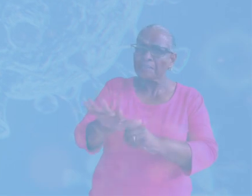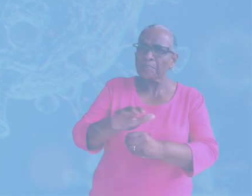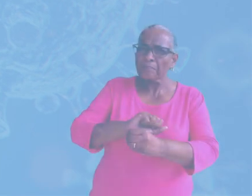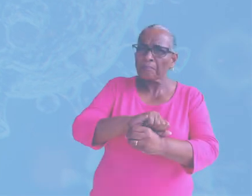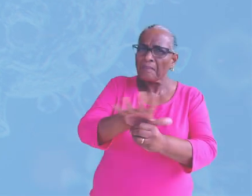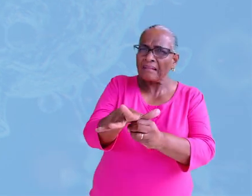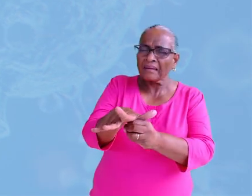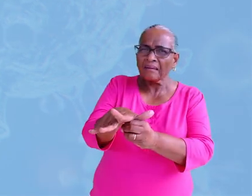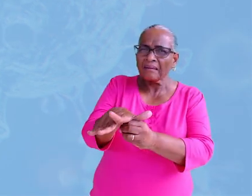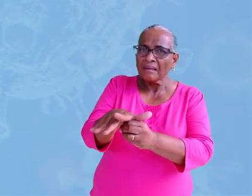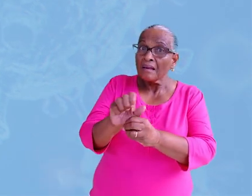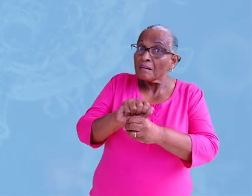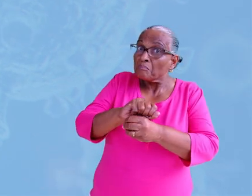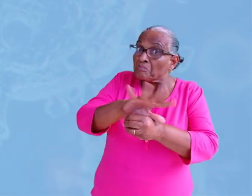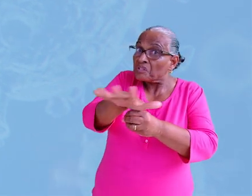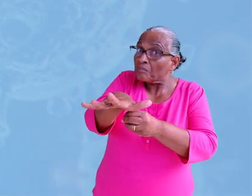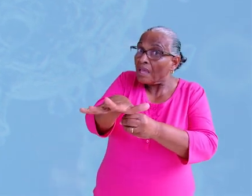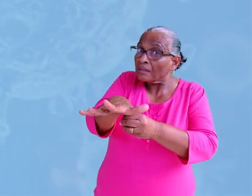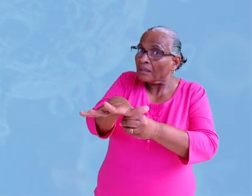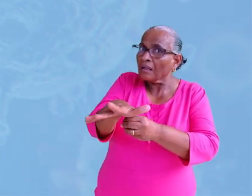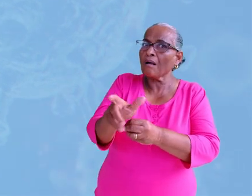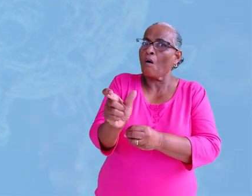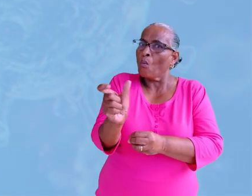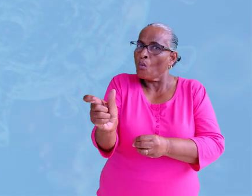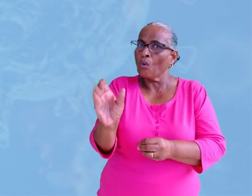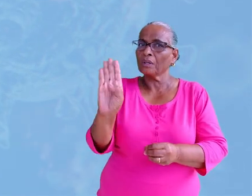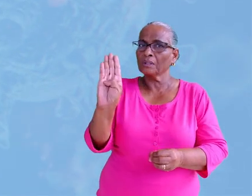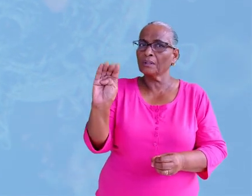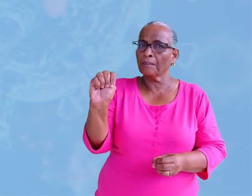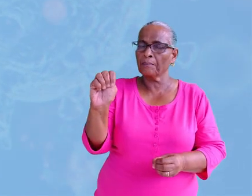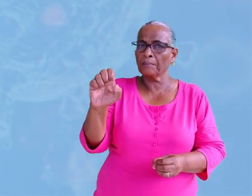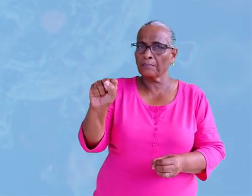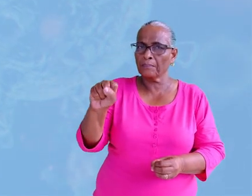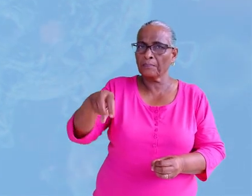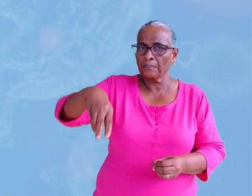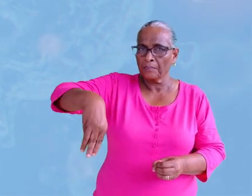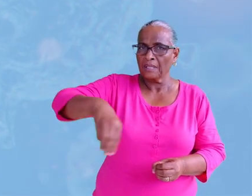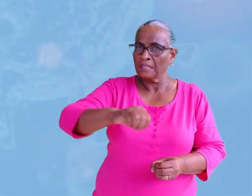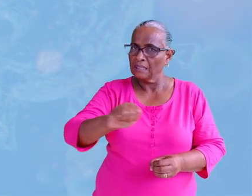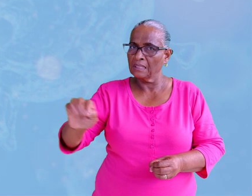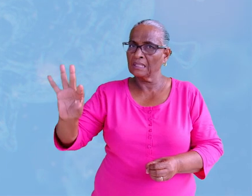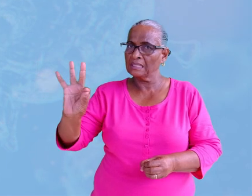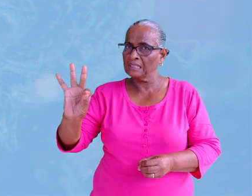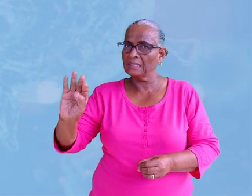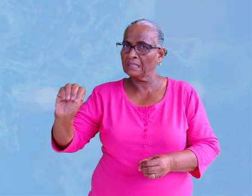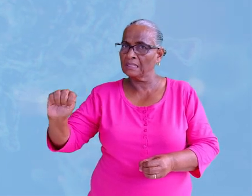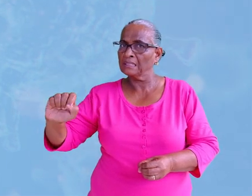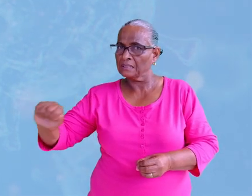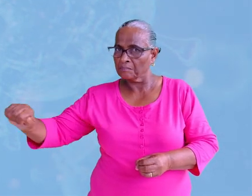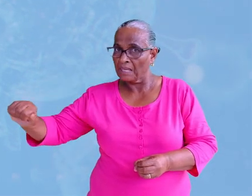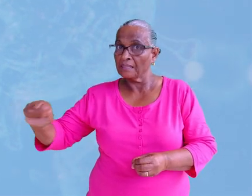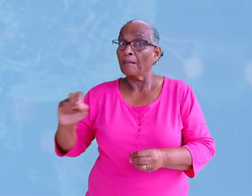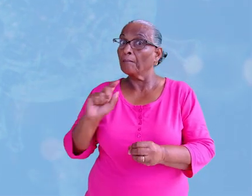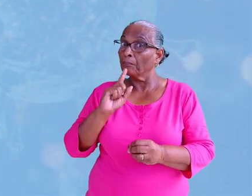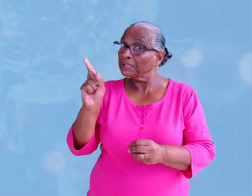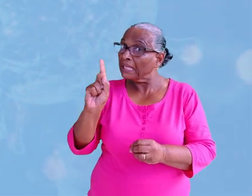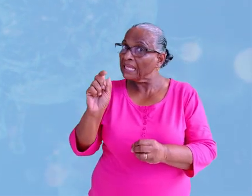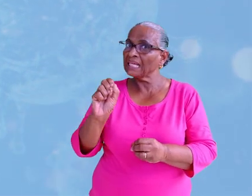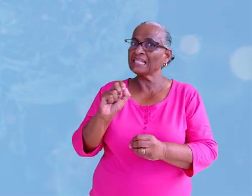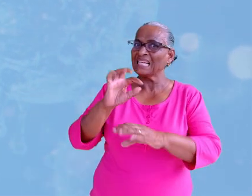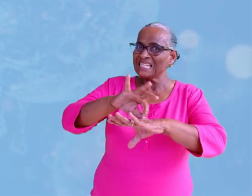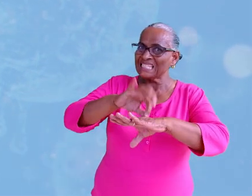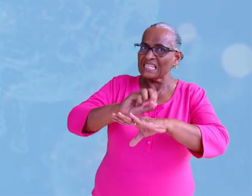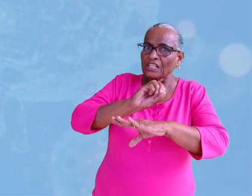Besmetting Besmetting komt van het woord besmetten en dit betekent een ziekte